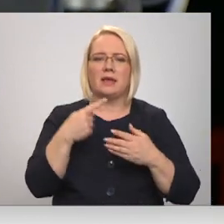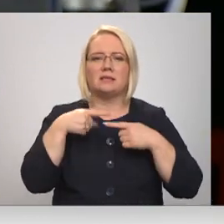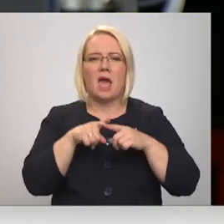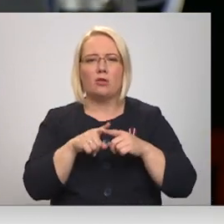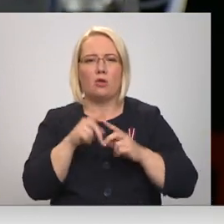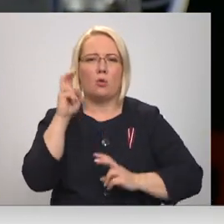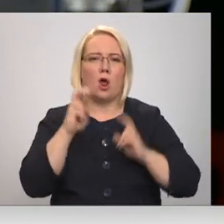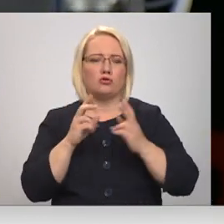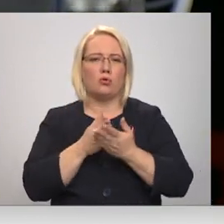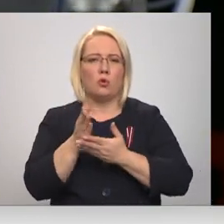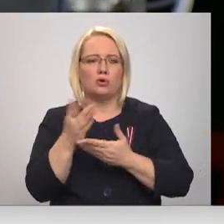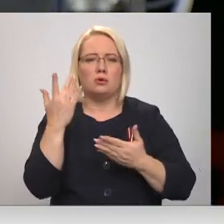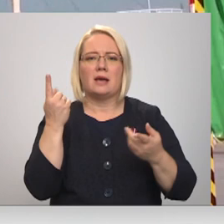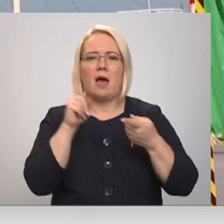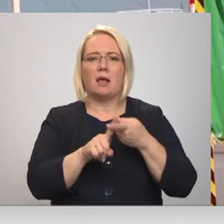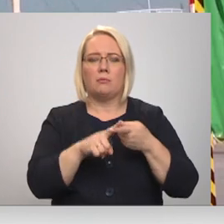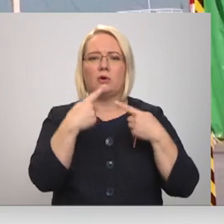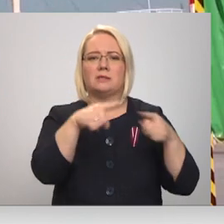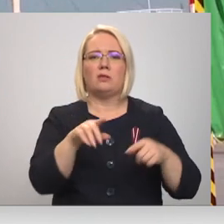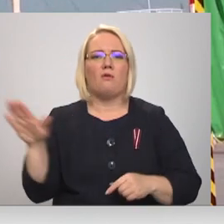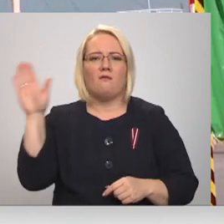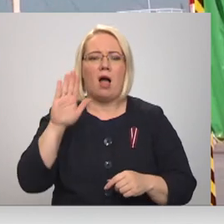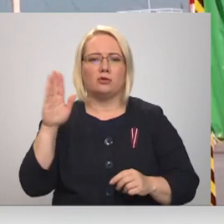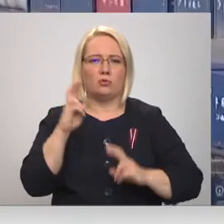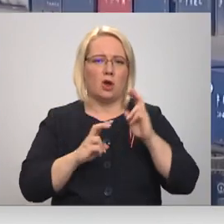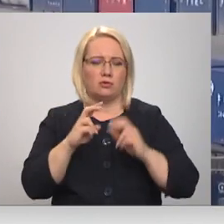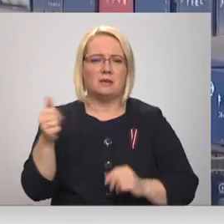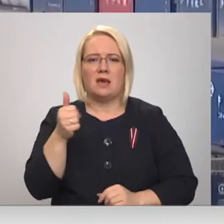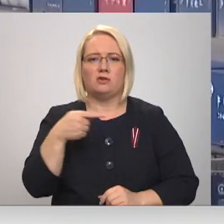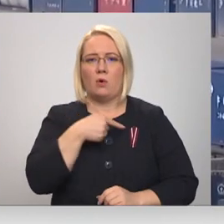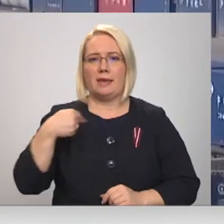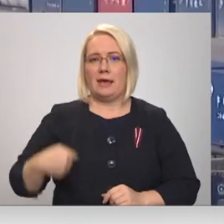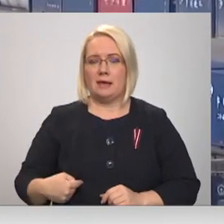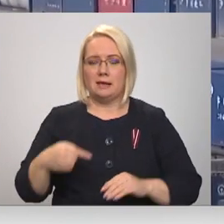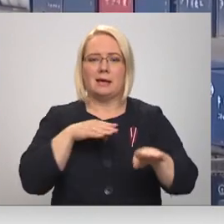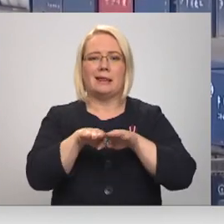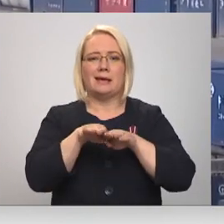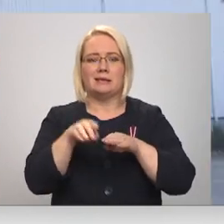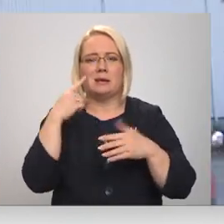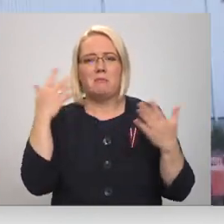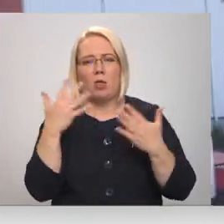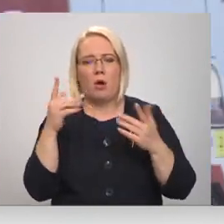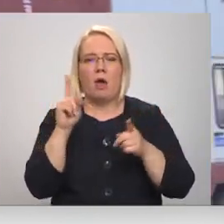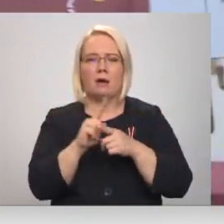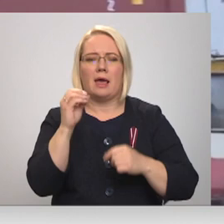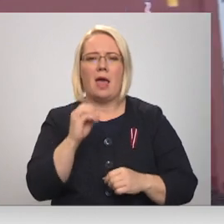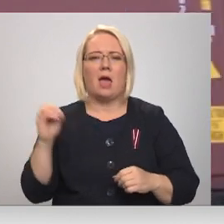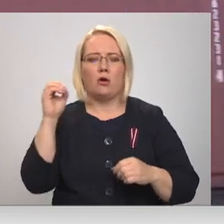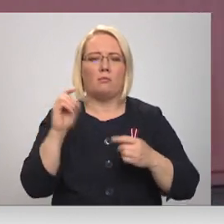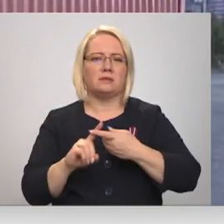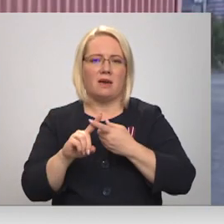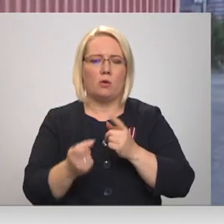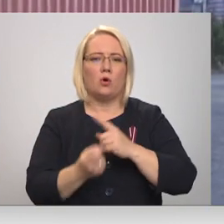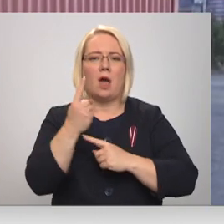liela ir tās atkarība no citu valstu ražotājiem, īpaši Ķīnas. Līdzīgas pārdomas ir arī daudzās Eiropas valstīs, resot diskusijas par